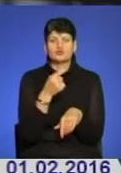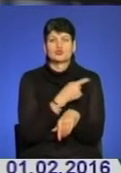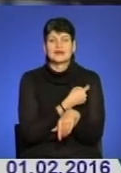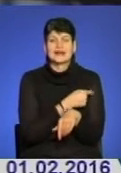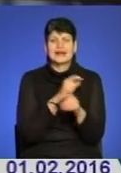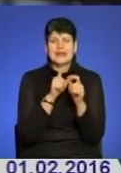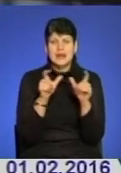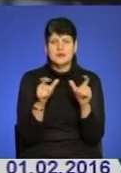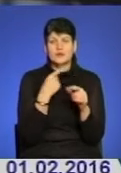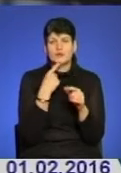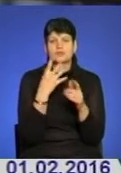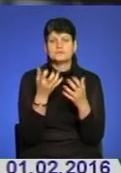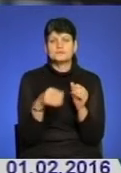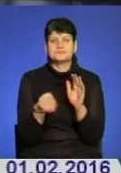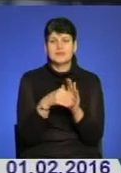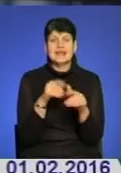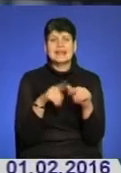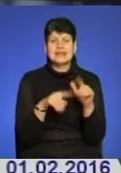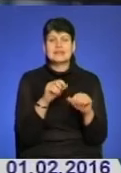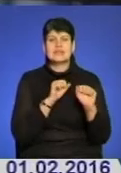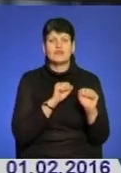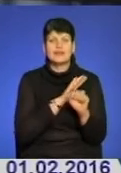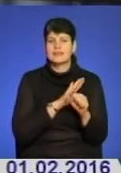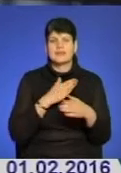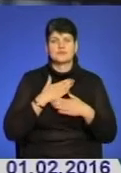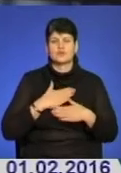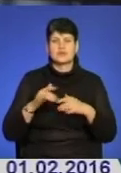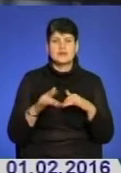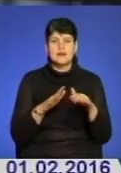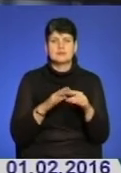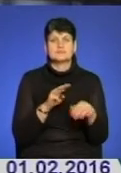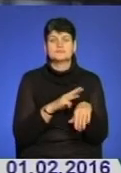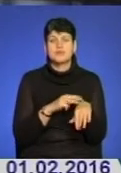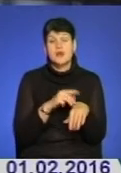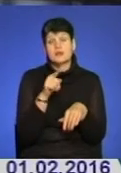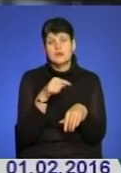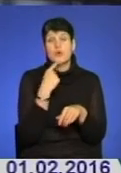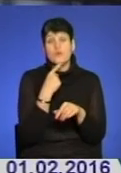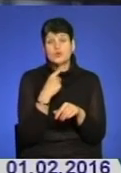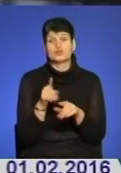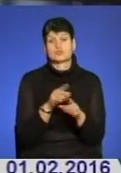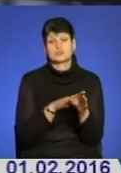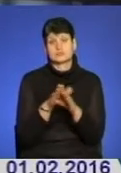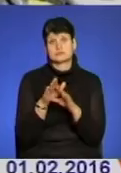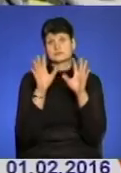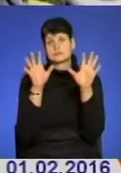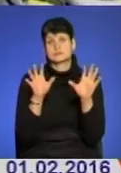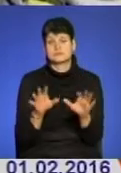корупції. Рідні та адвокат не задоволені діяльності правоохоронних органів. Ті ж запевняють, що чинять законно.